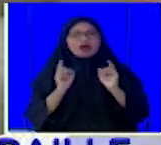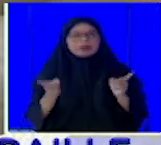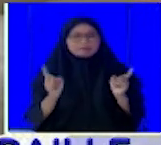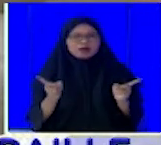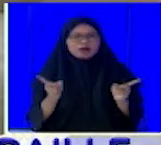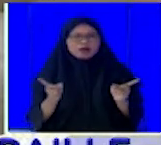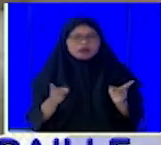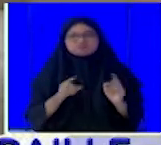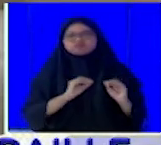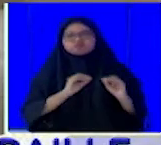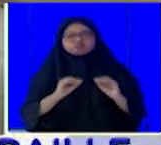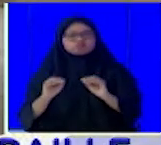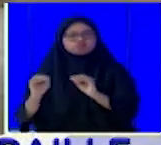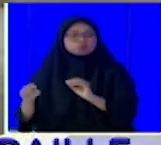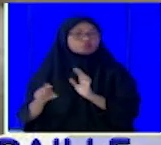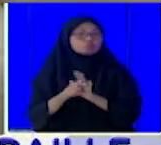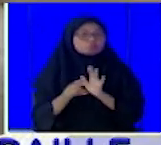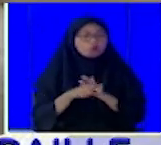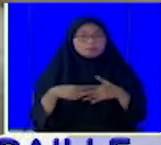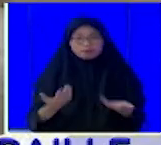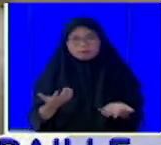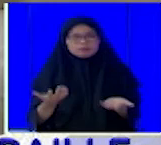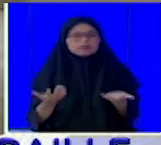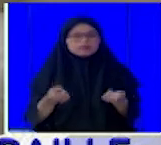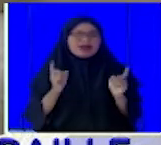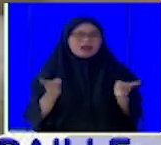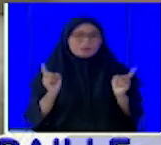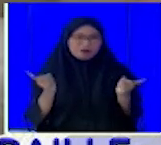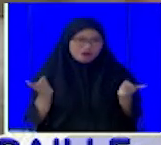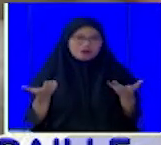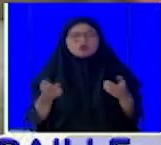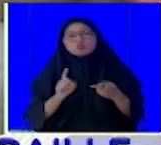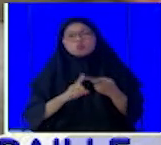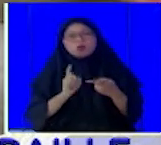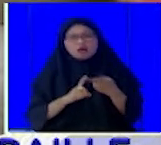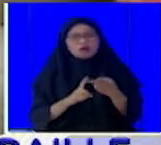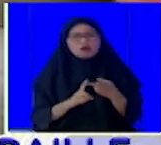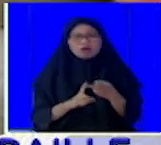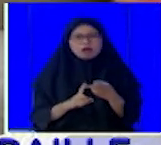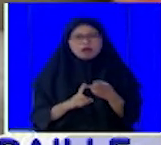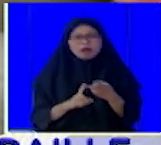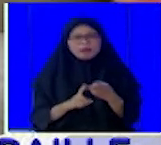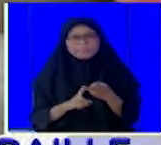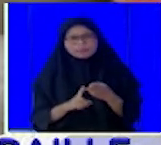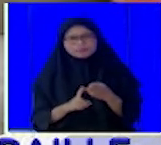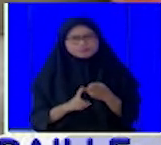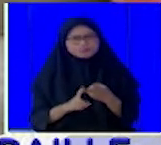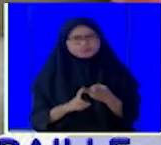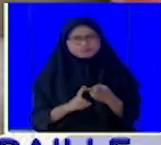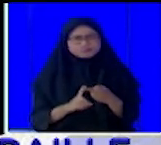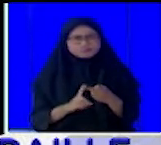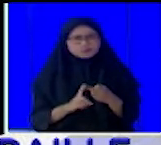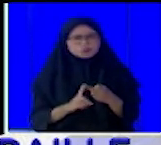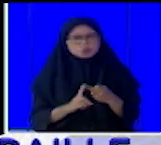Terutama masalah pendidikan agama dan motivasi diri karena tidak kurang sedikit dari Tuna Netra itu yang sangat